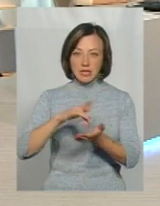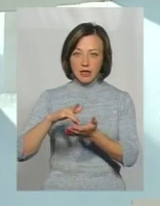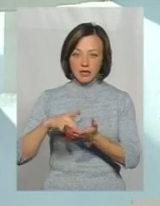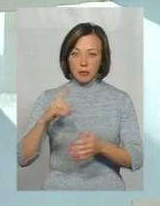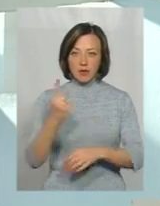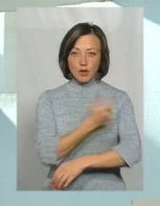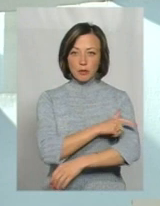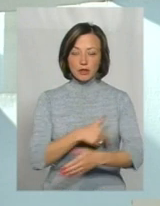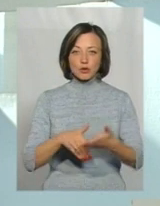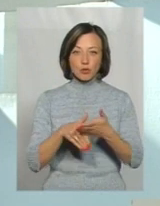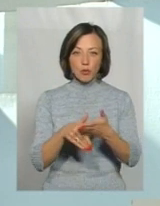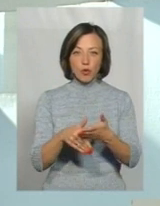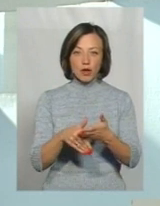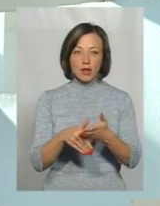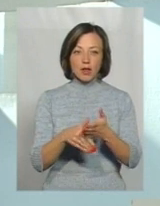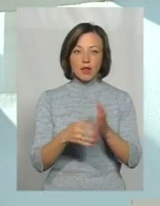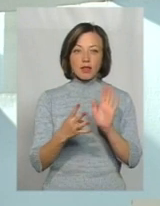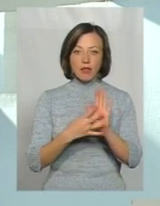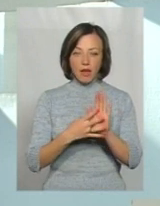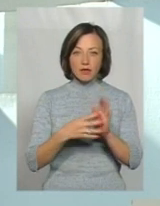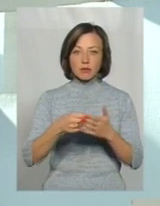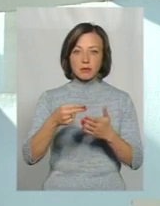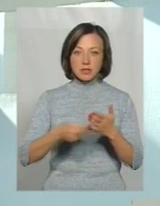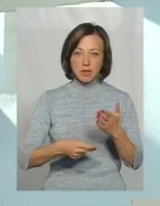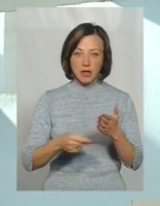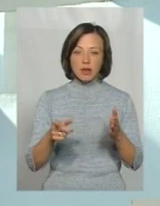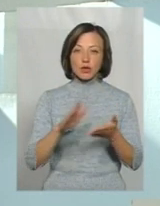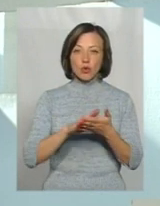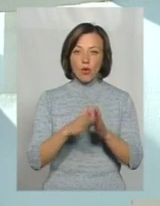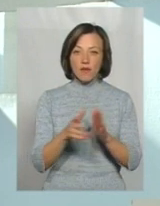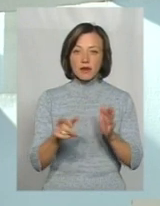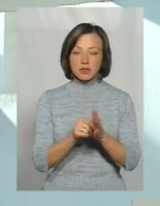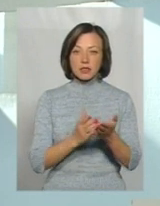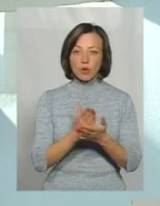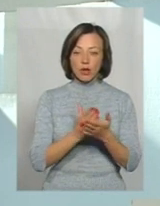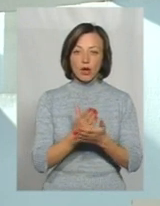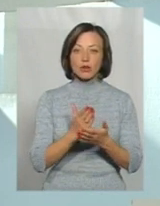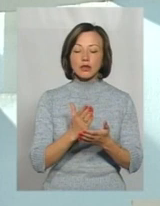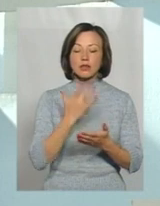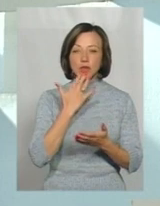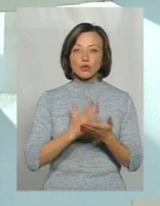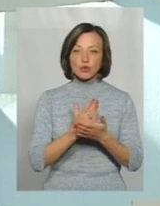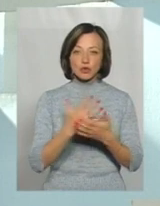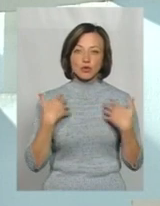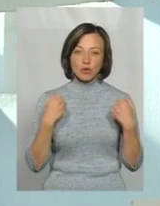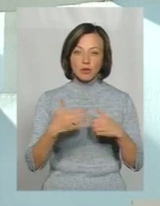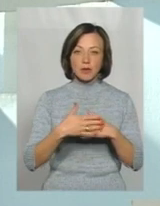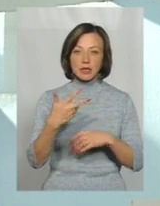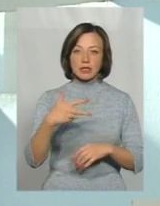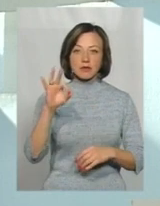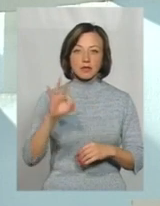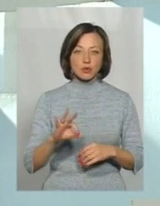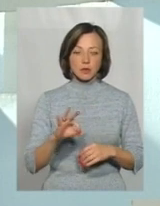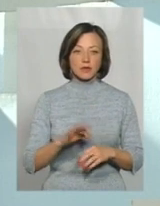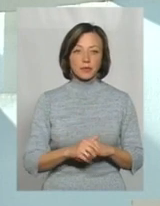первинної медико-санітарної допомоги, 9 підписали договор із Національною службою здоров'я. Що відмовити, орієнтовно складає 30%.